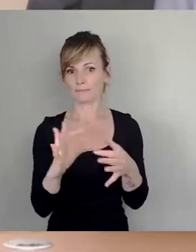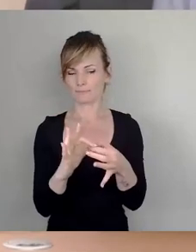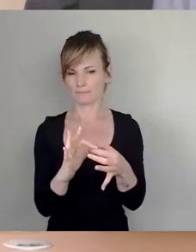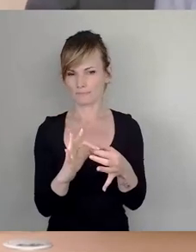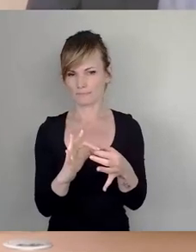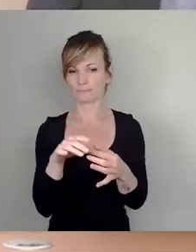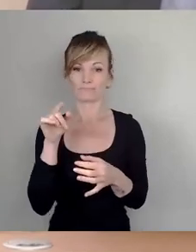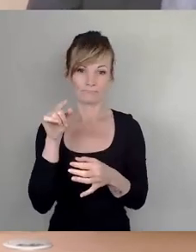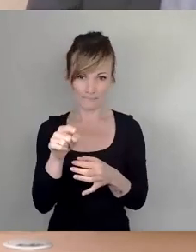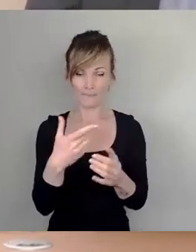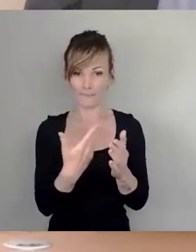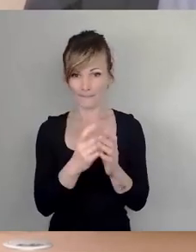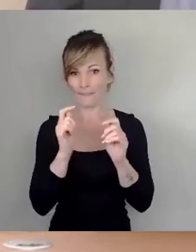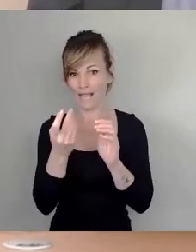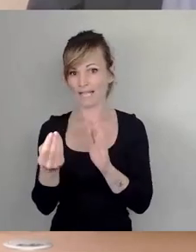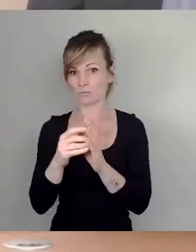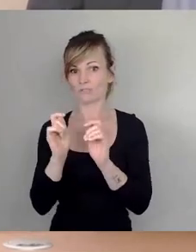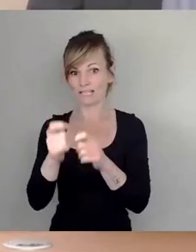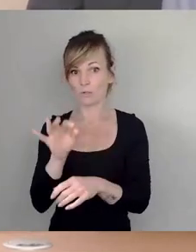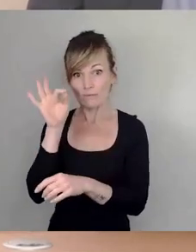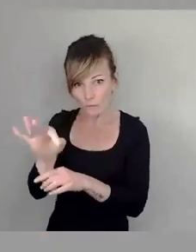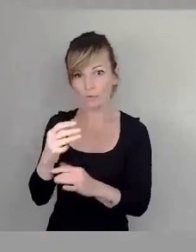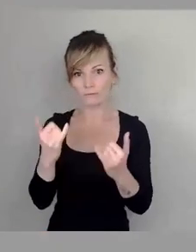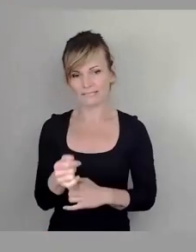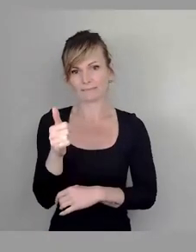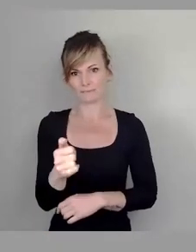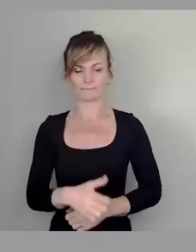Ergänzungsantrag zustimmen kann, dem bitte ich um das Stimmzeichen.